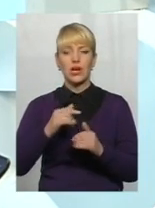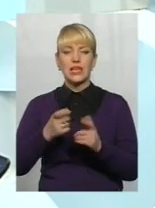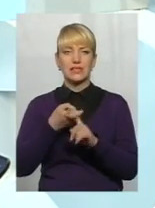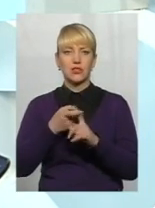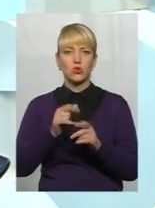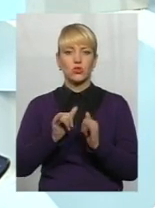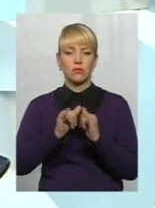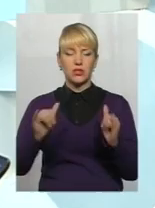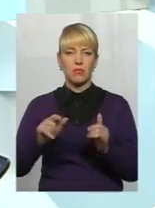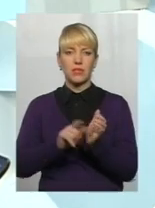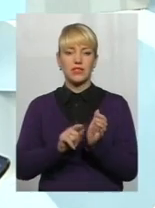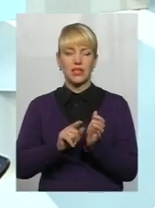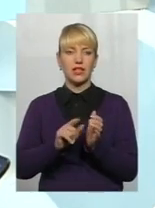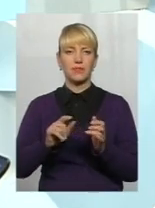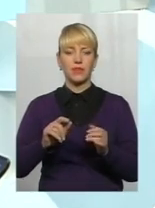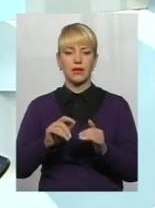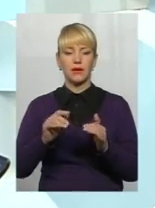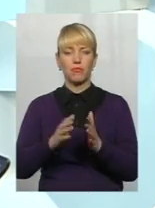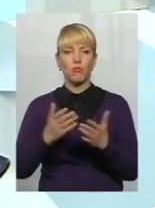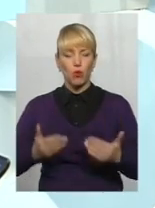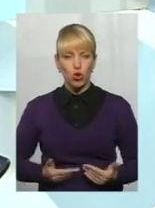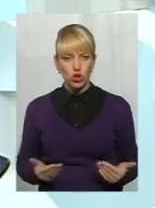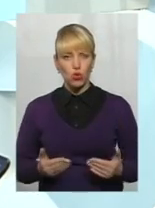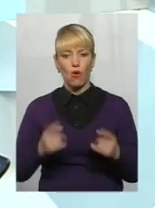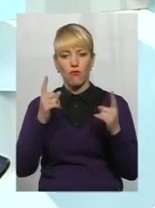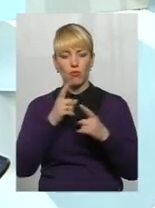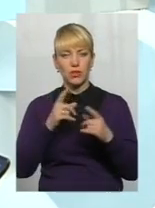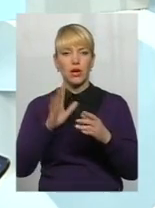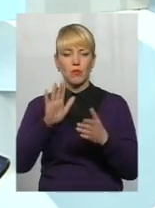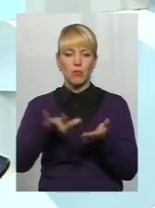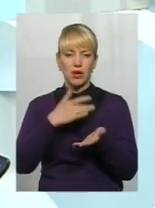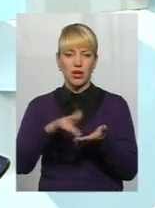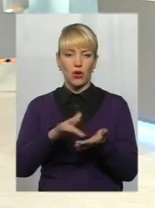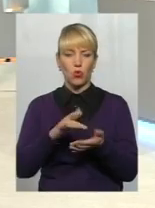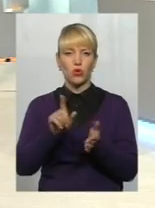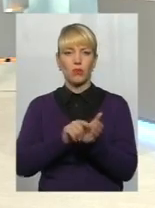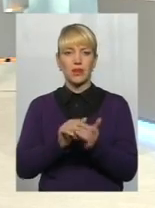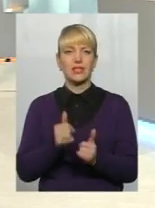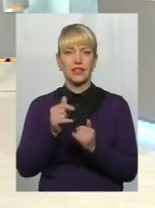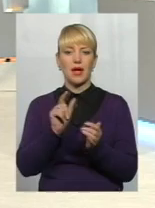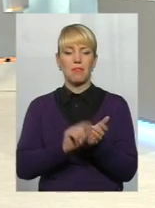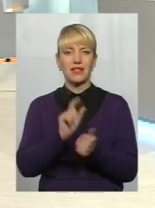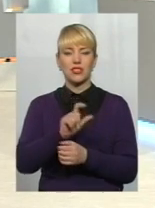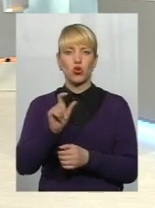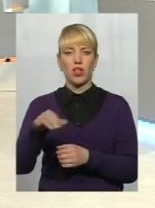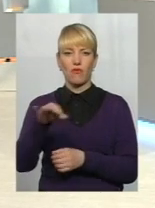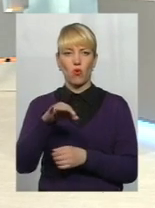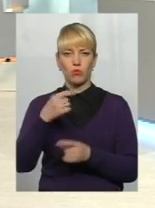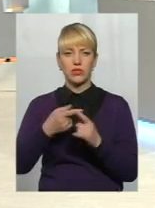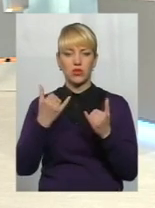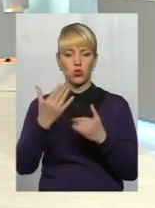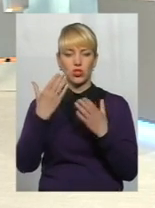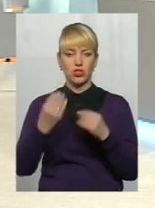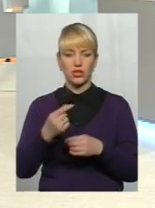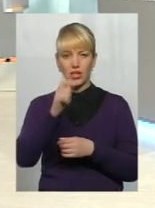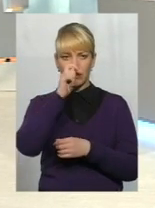прожиткового мінімуму, проводять перерахунок пенсії для пенсіонерів області. На сьогоднішній день, в квітні місяці, в нас